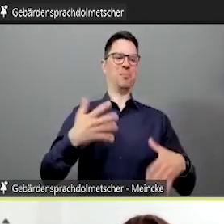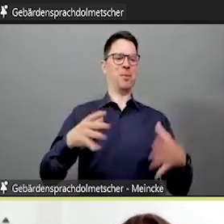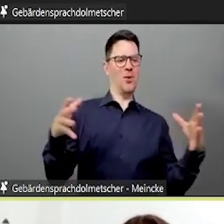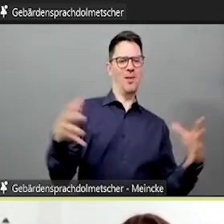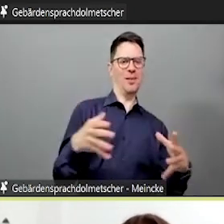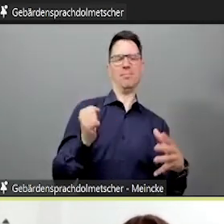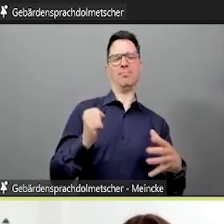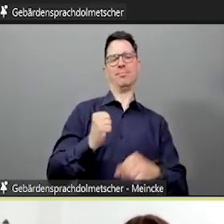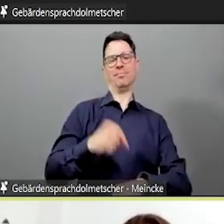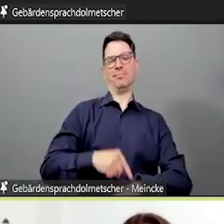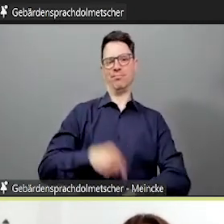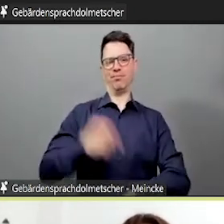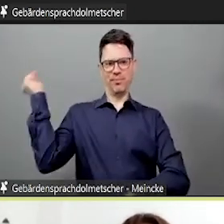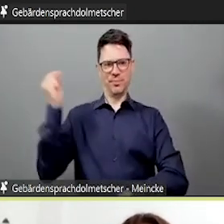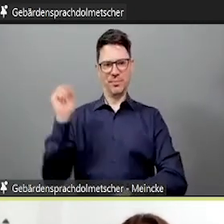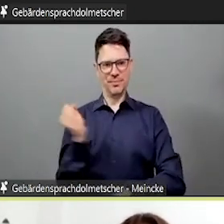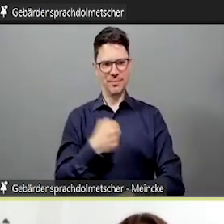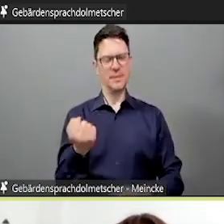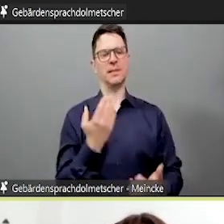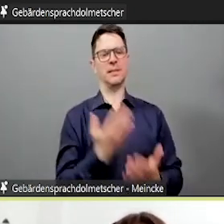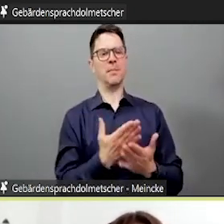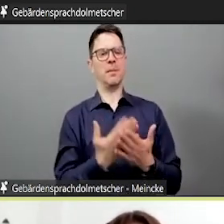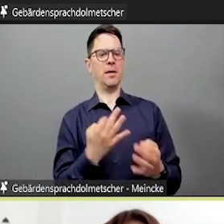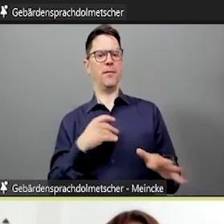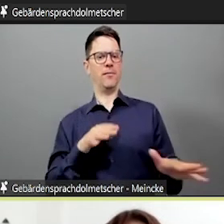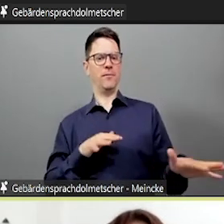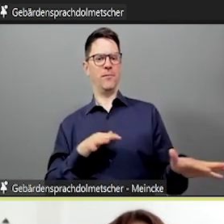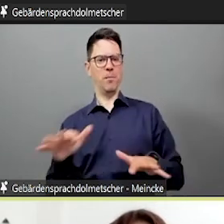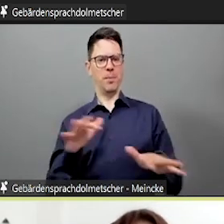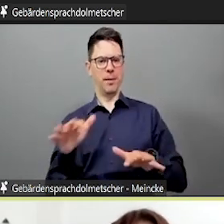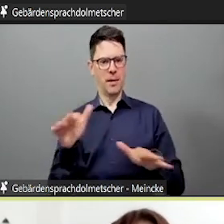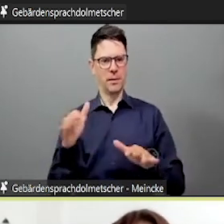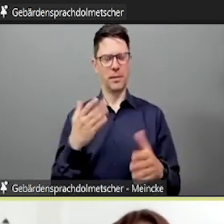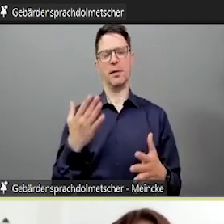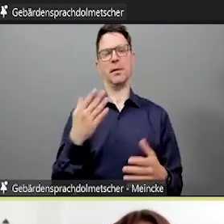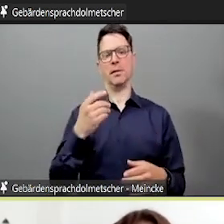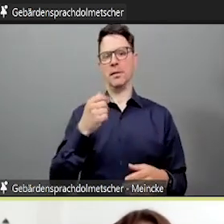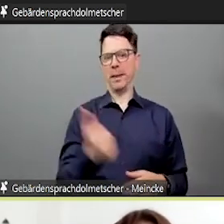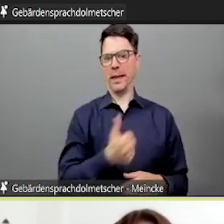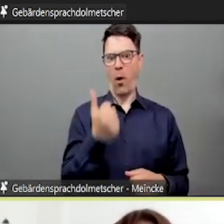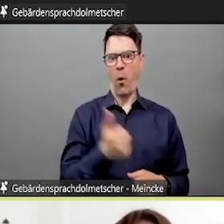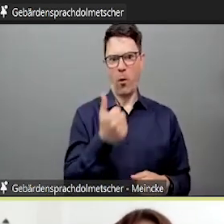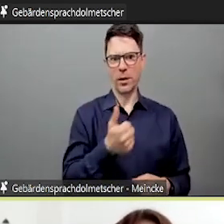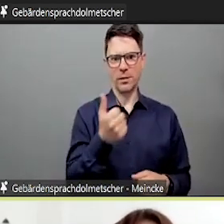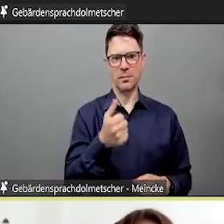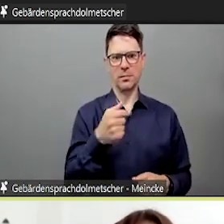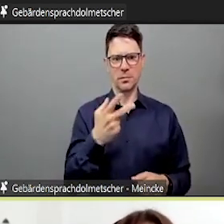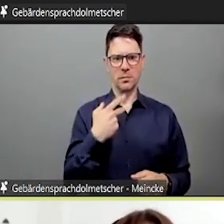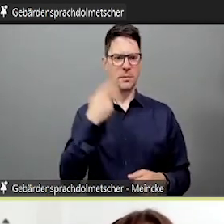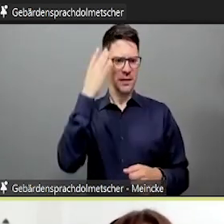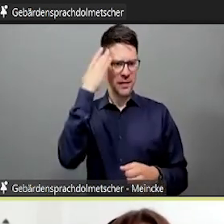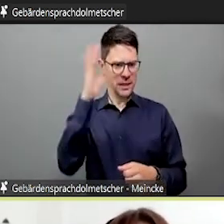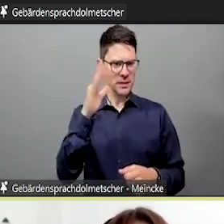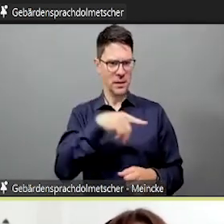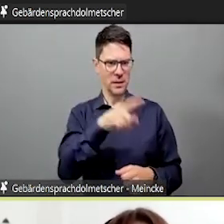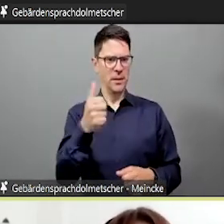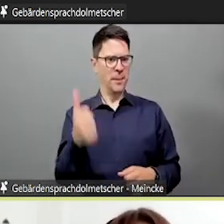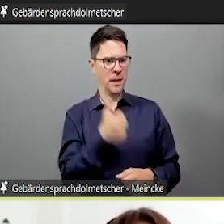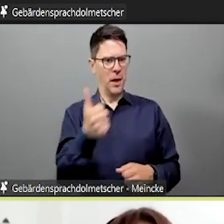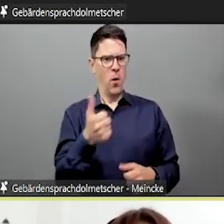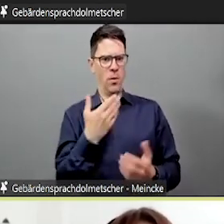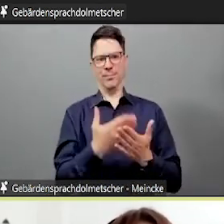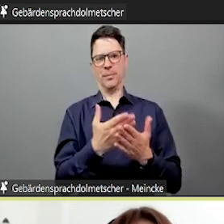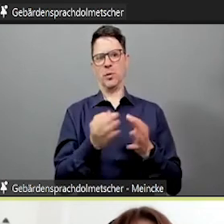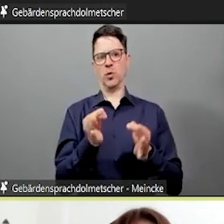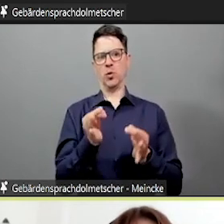Sie Felder haben und Sie müssen im Grunde mehrere Richtige in den Feldern erwischen. Jetzt möchte die